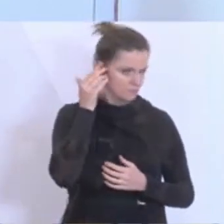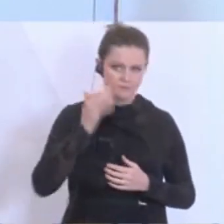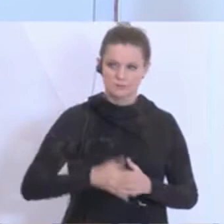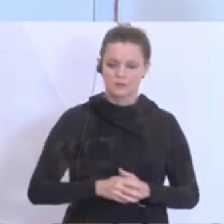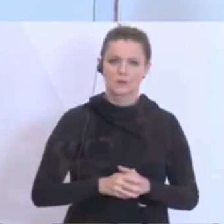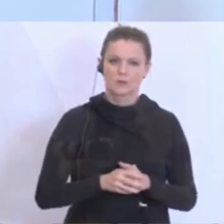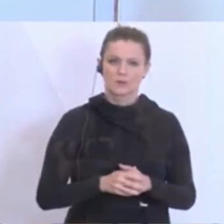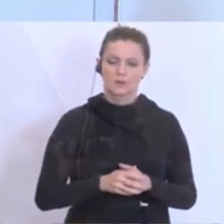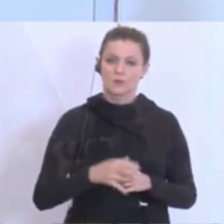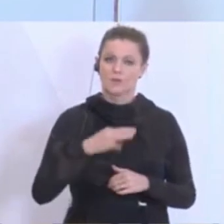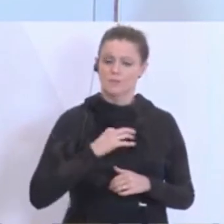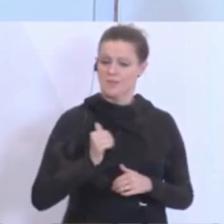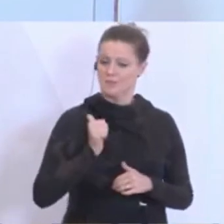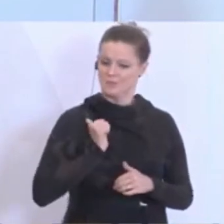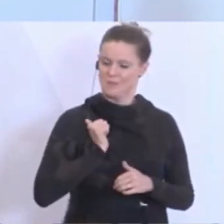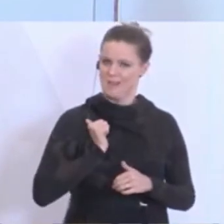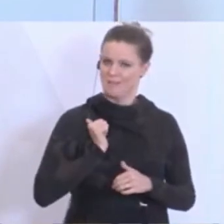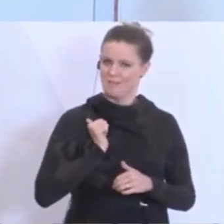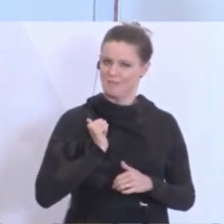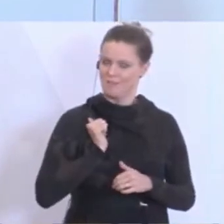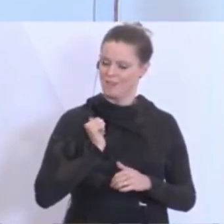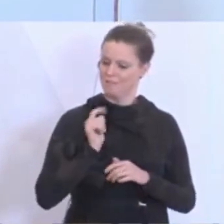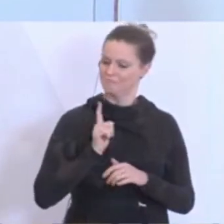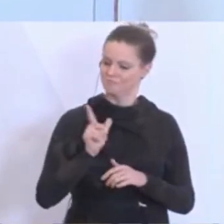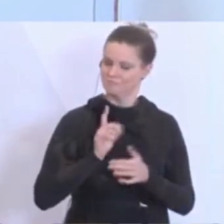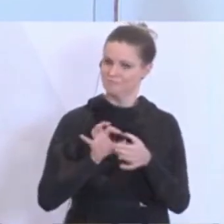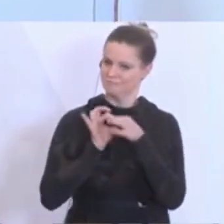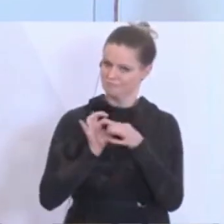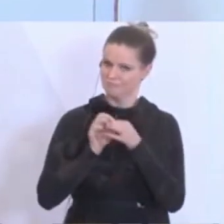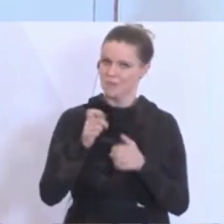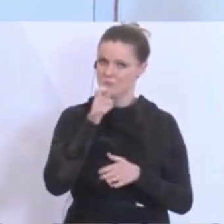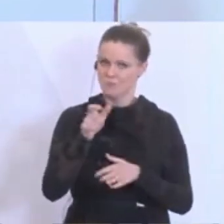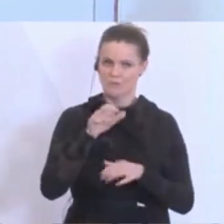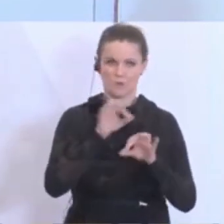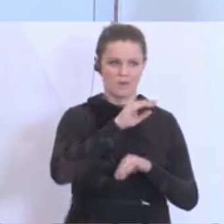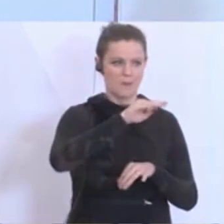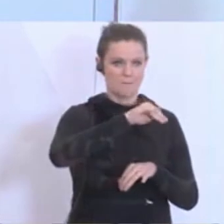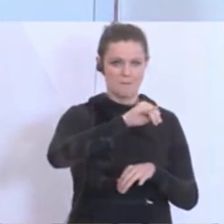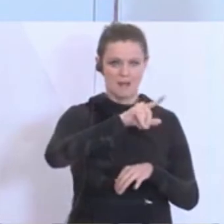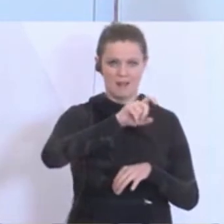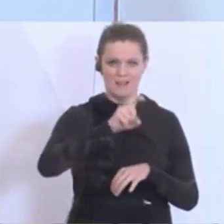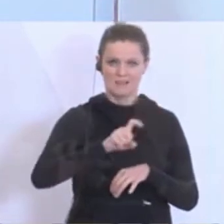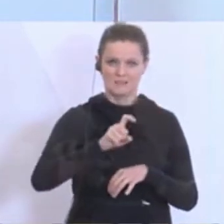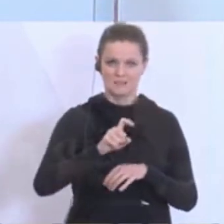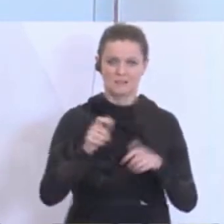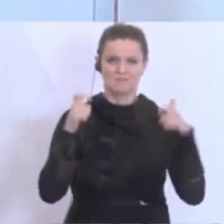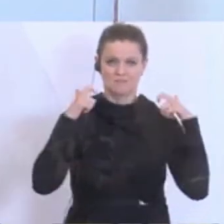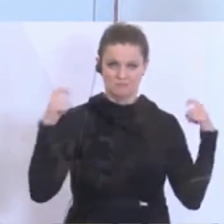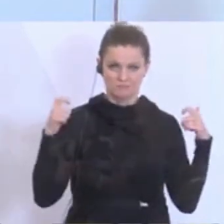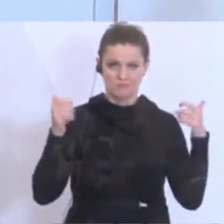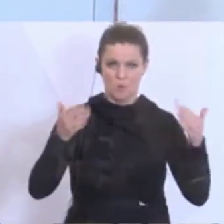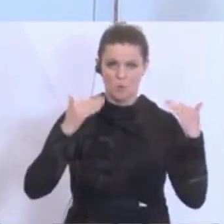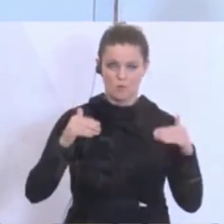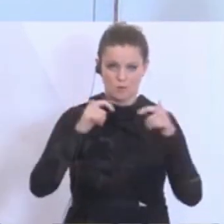Denn jeder Soldat, egal ob Berufssoldat oder Milizsoldat, egal ob Offizier, Unteroffizier oder Charge, hat